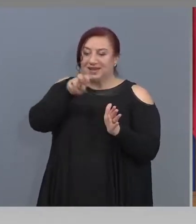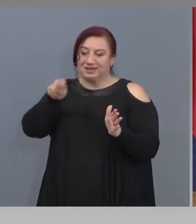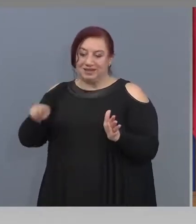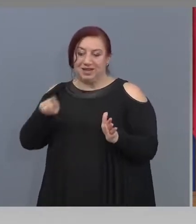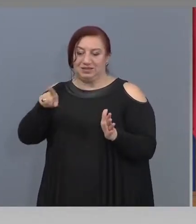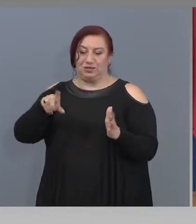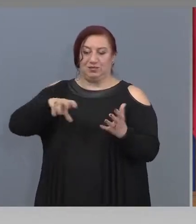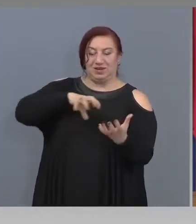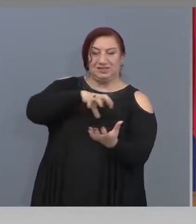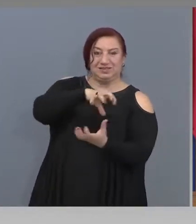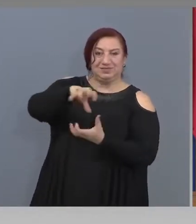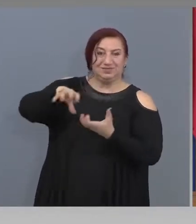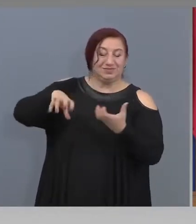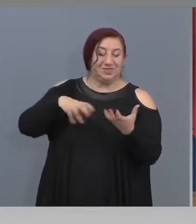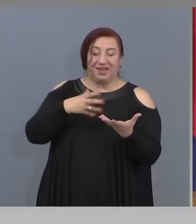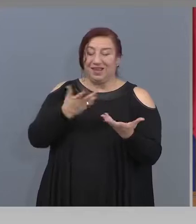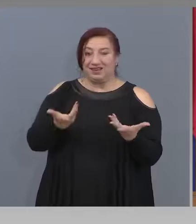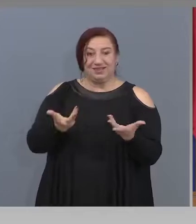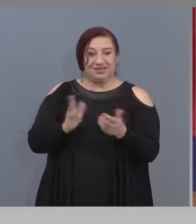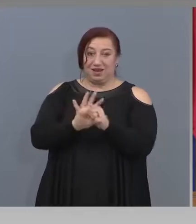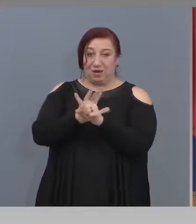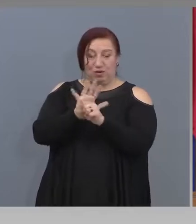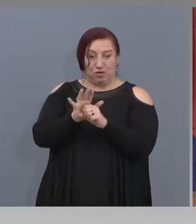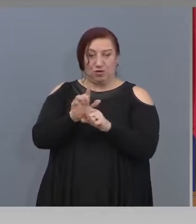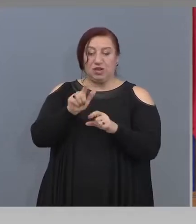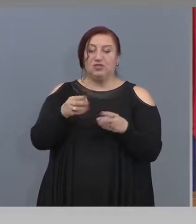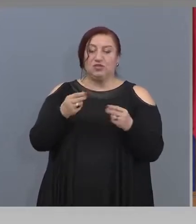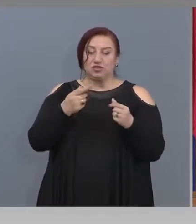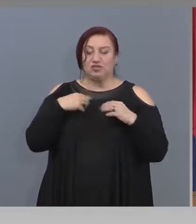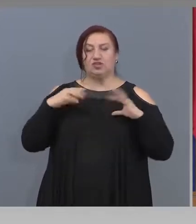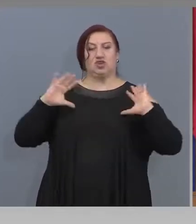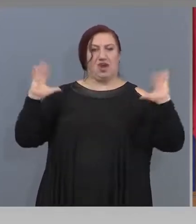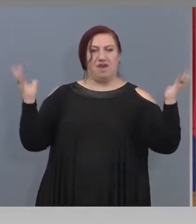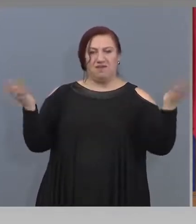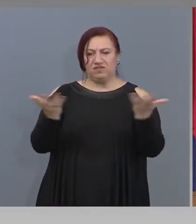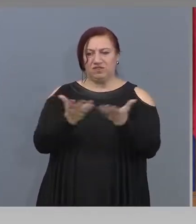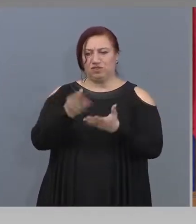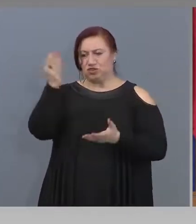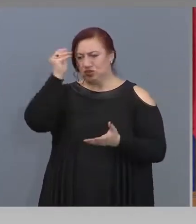наречена коронавирус, което означава, че всички ние ще се измъкнем, защото